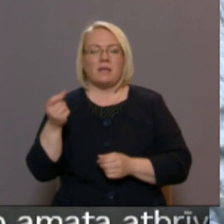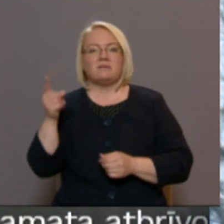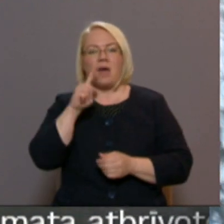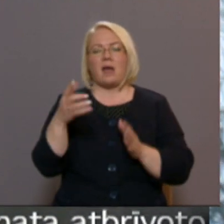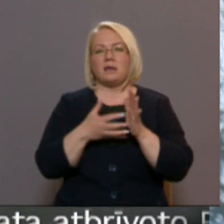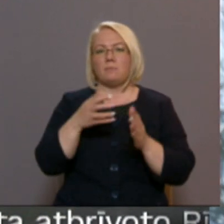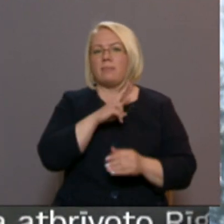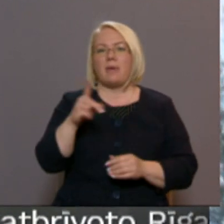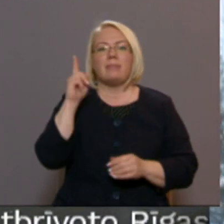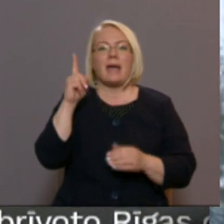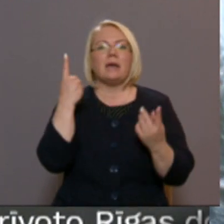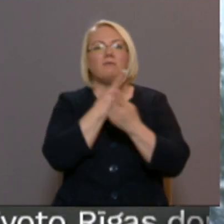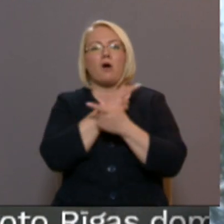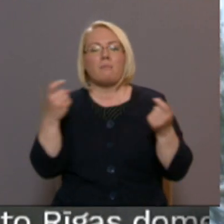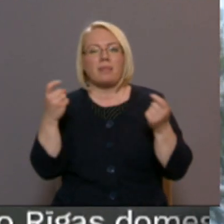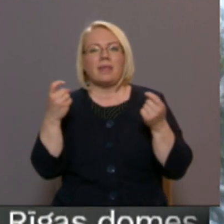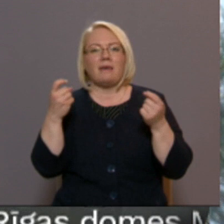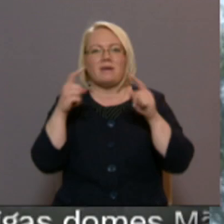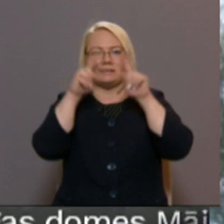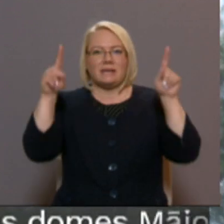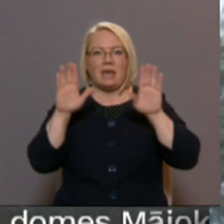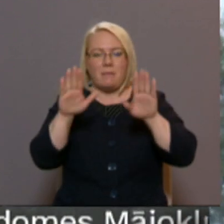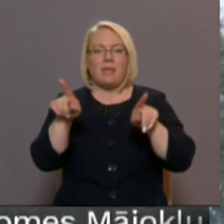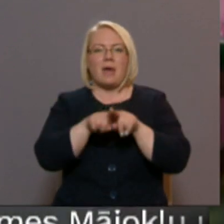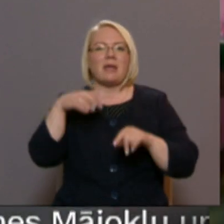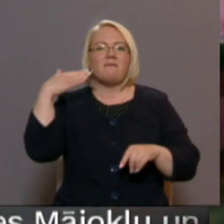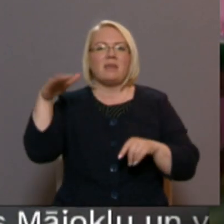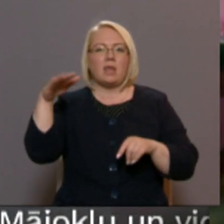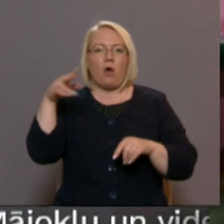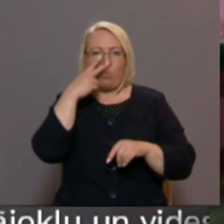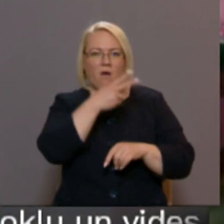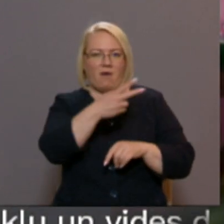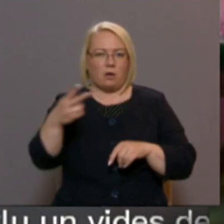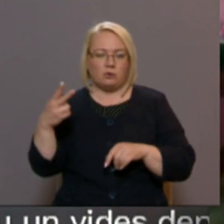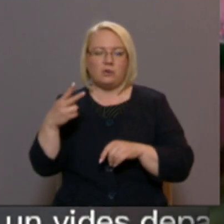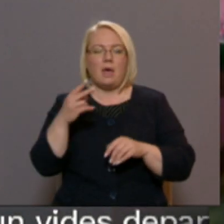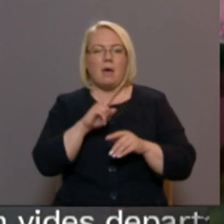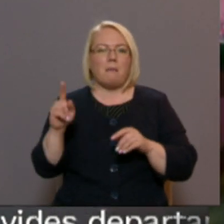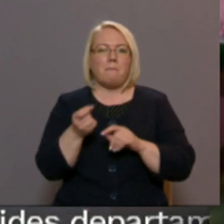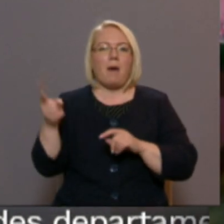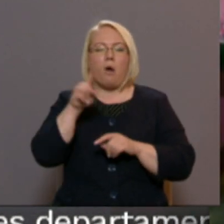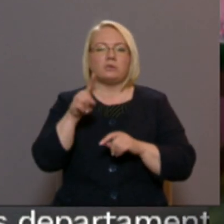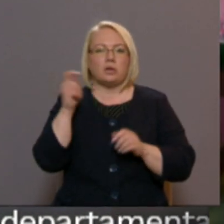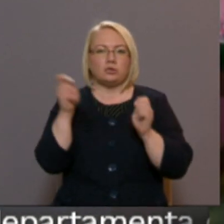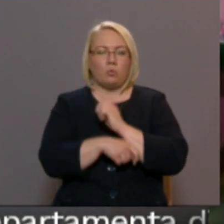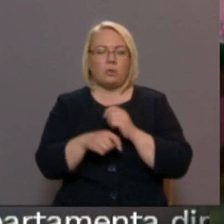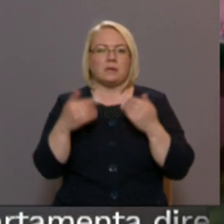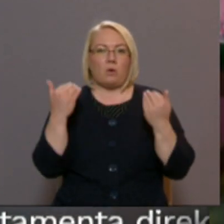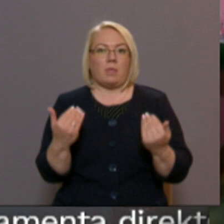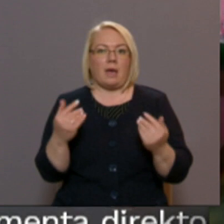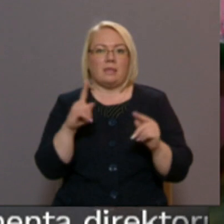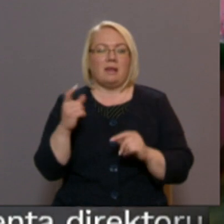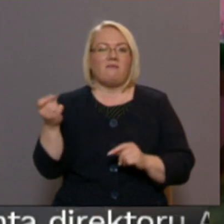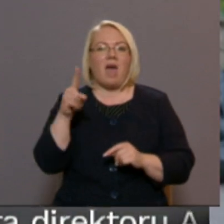izmantotu ne tikai informatīvas zīmes, bet arī video novērošanu, paaugstinātu sodus, kas jau tagad var sasniegt pat vairākus